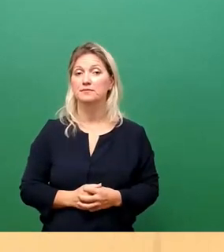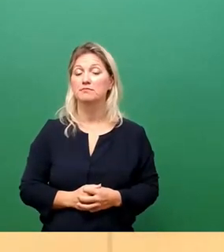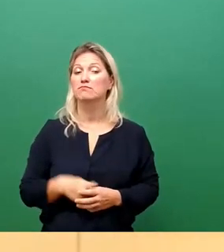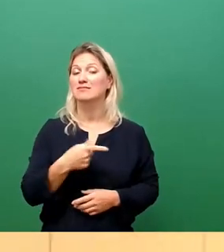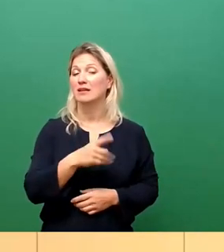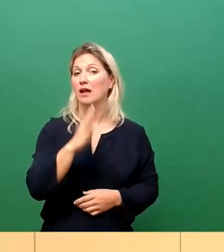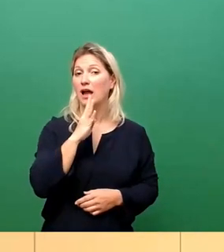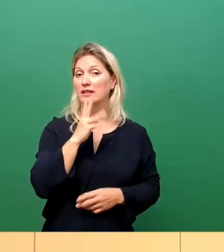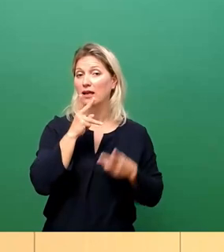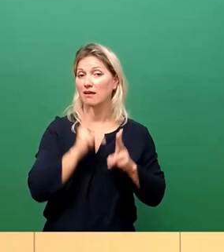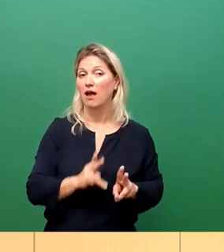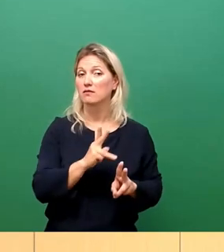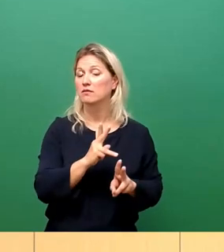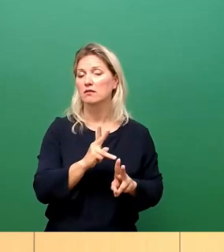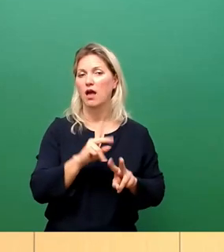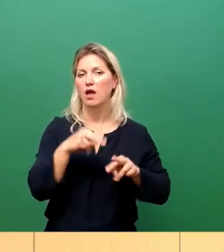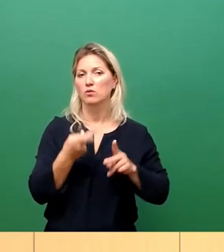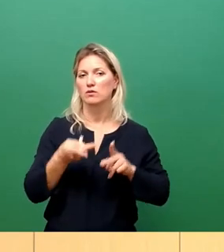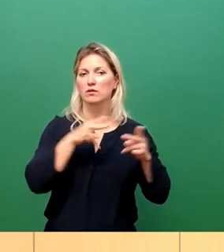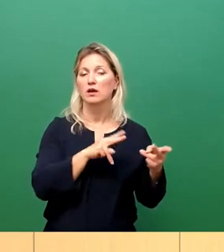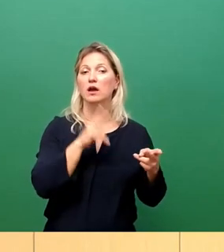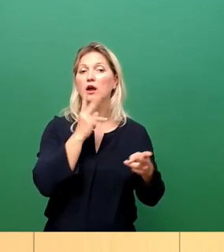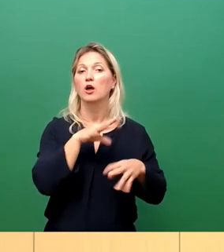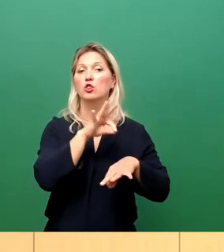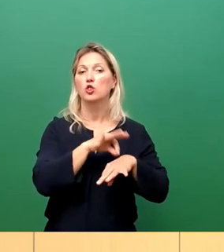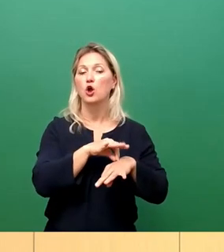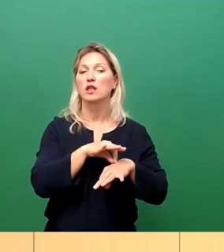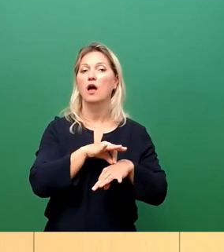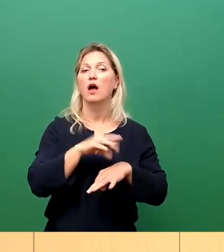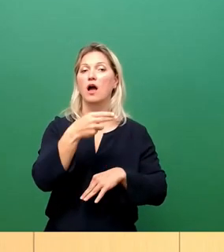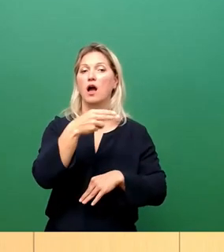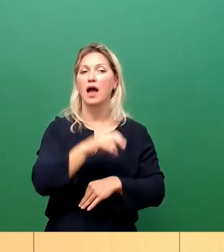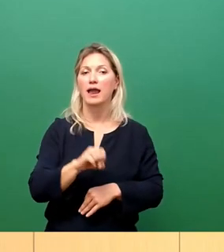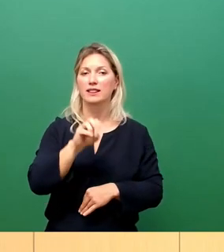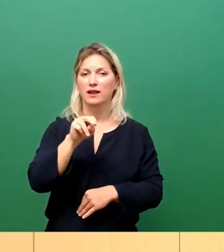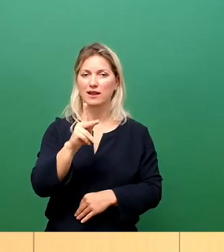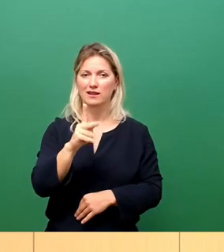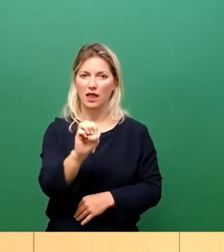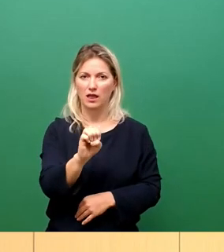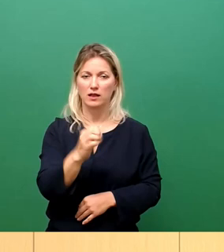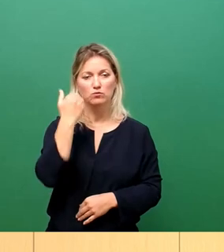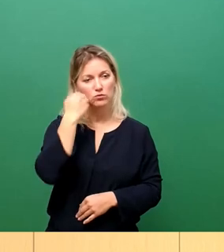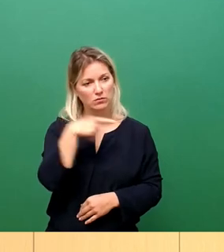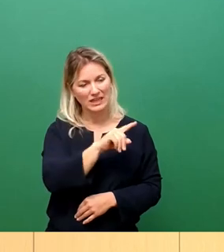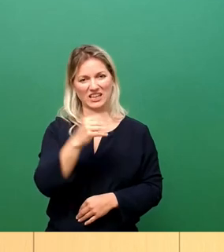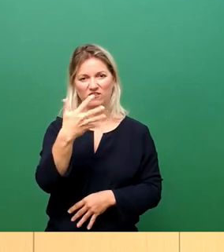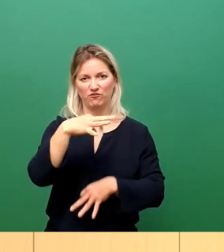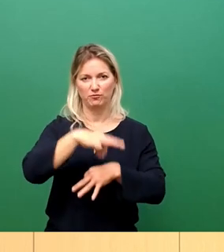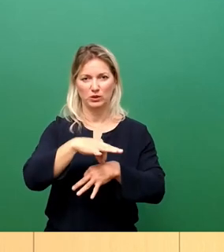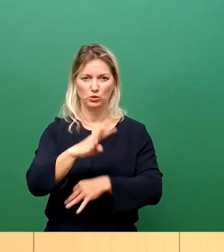abgetreten an Frau Dr. Heimke. Bitte schön, auch Sie haben fünf Minuten